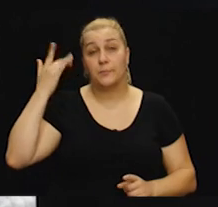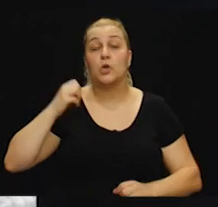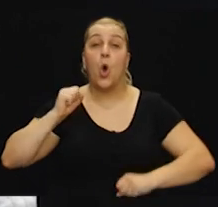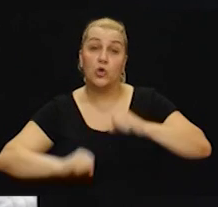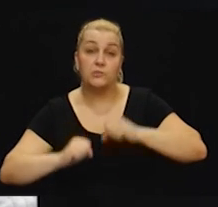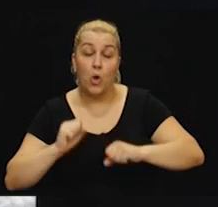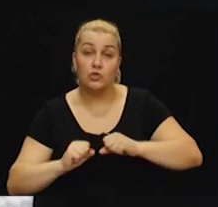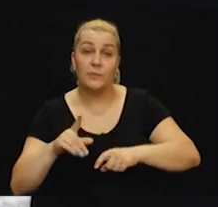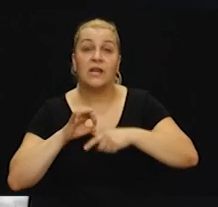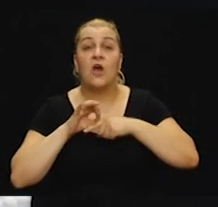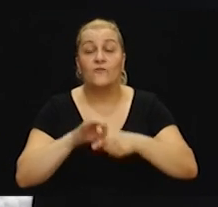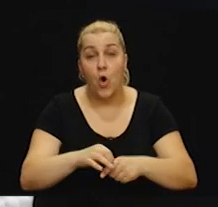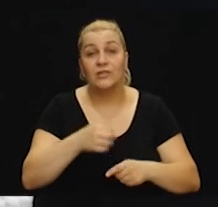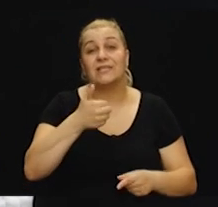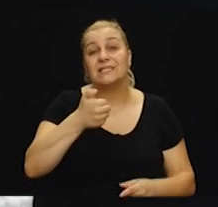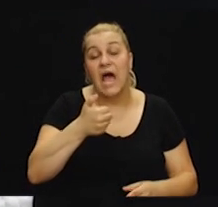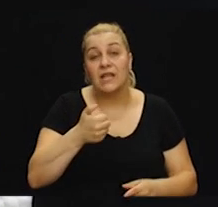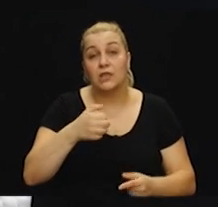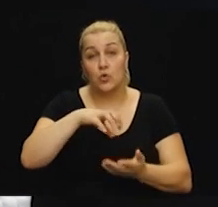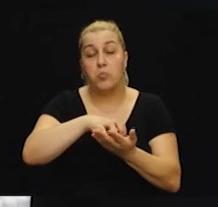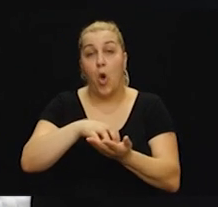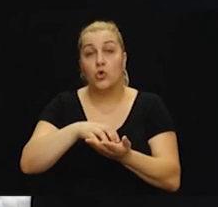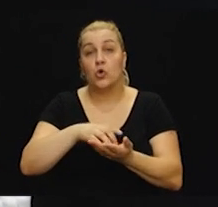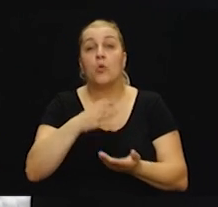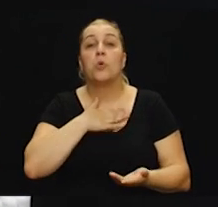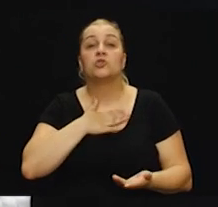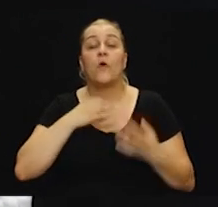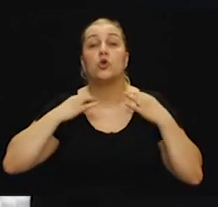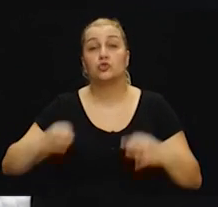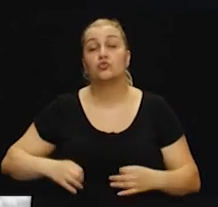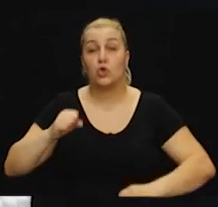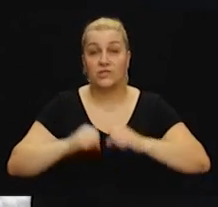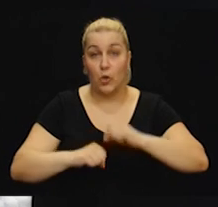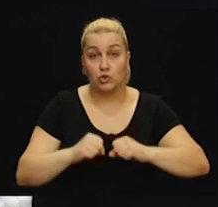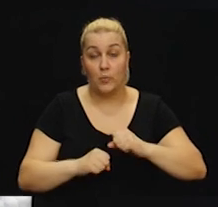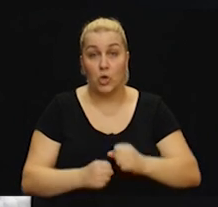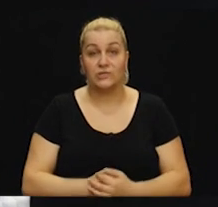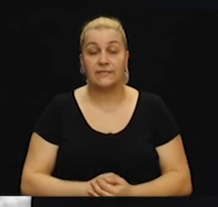bija osposobljen voditi satnju bojnu po svojoj stručnoj sposobnosti.